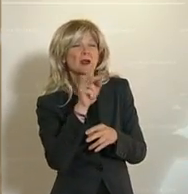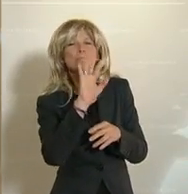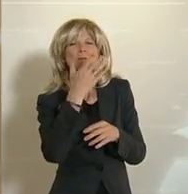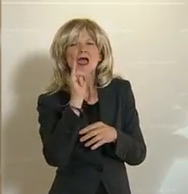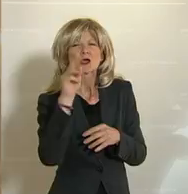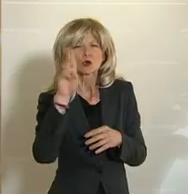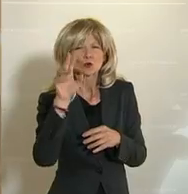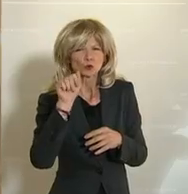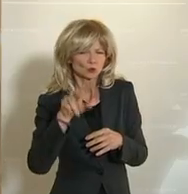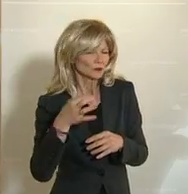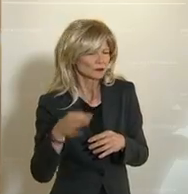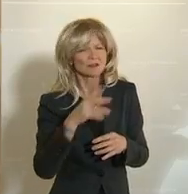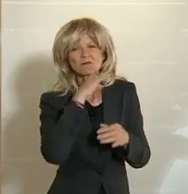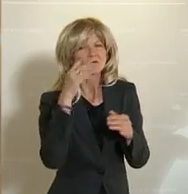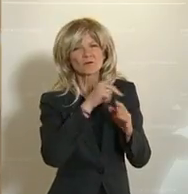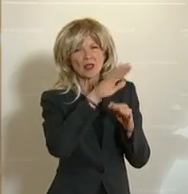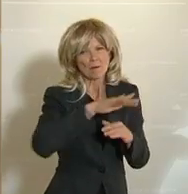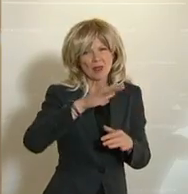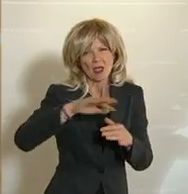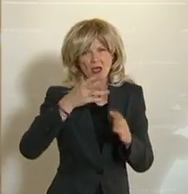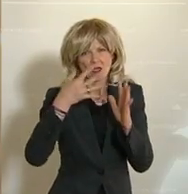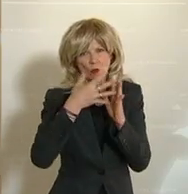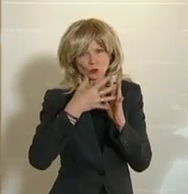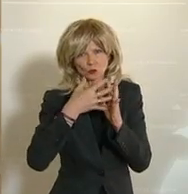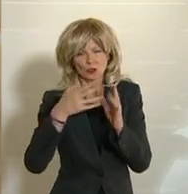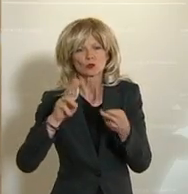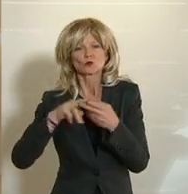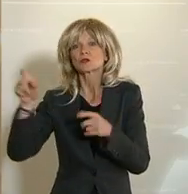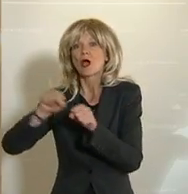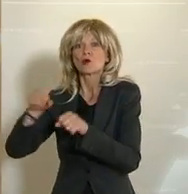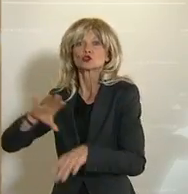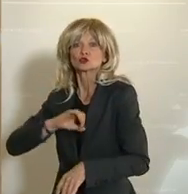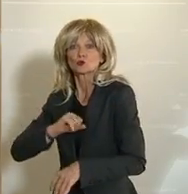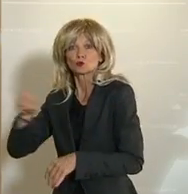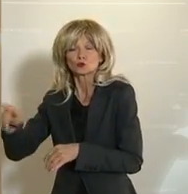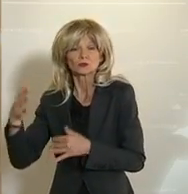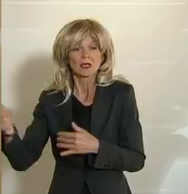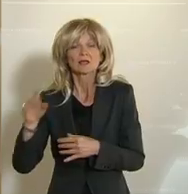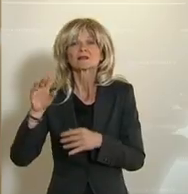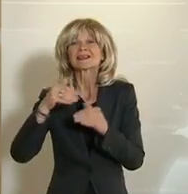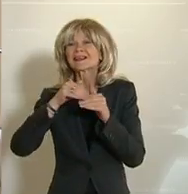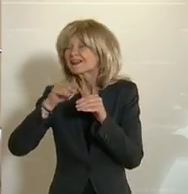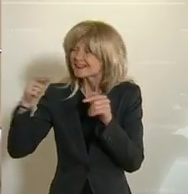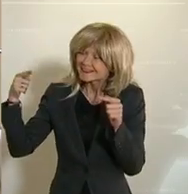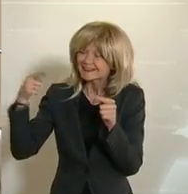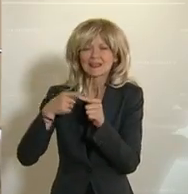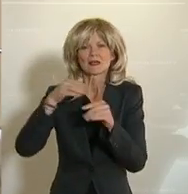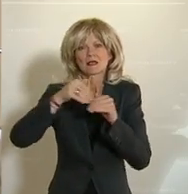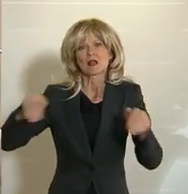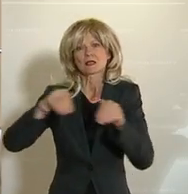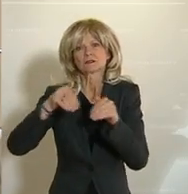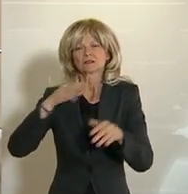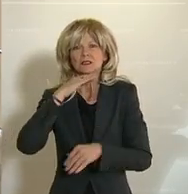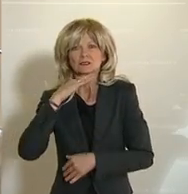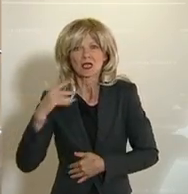und auch im Süden vom Libanon direkt an der Grenze zu Israel, das